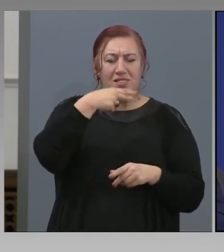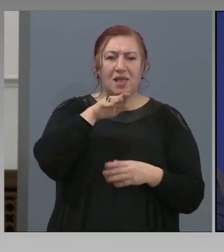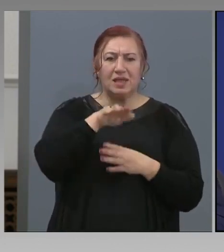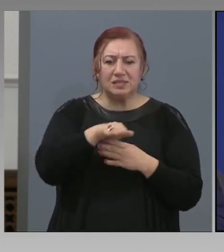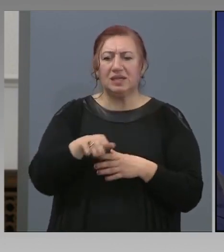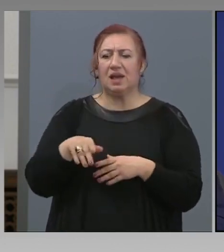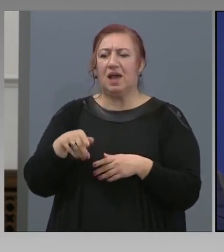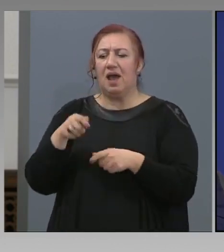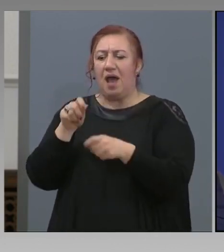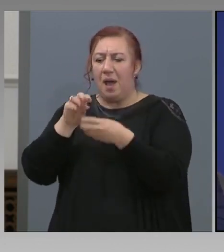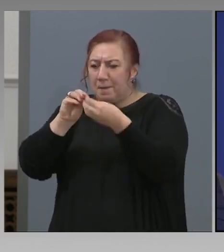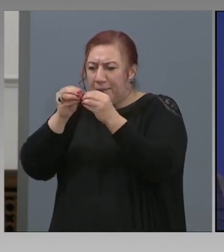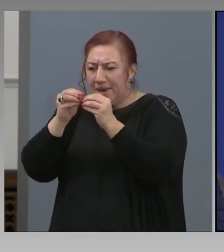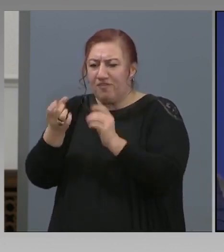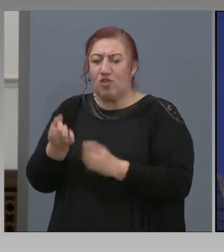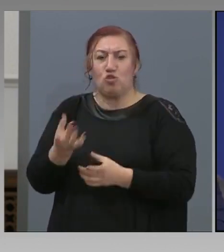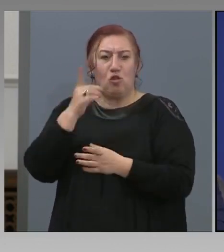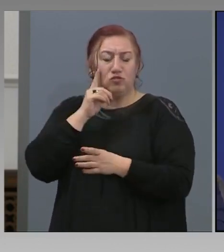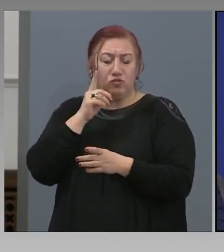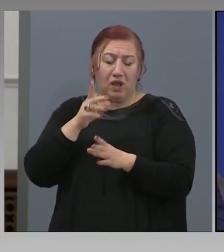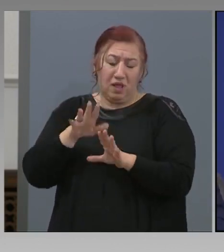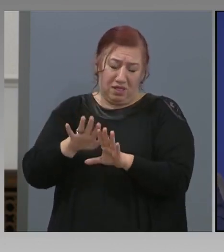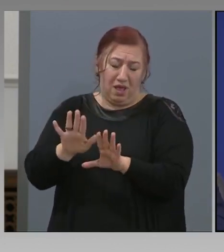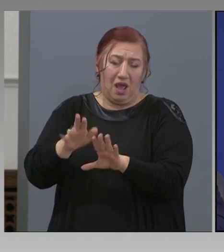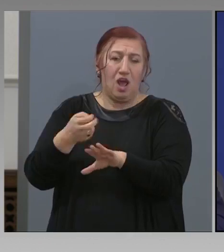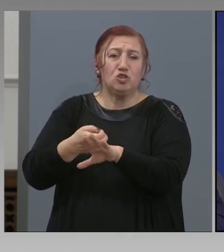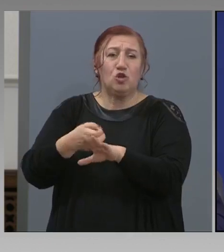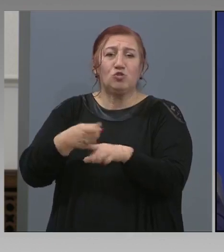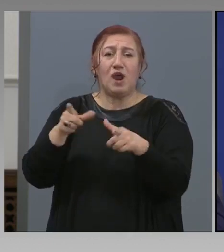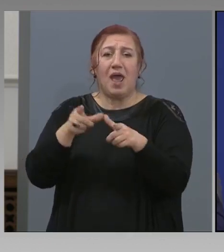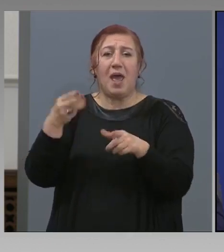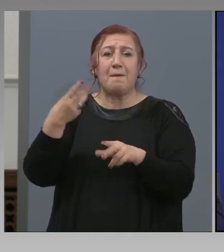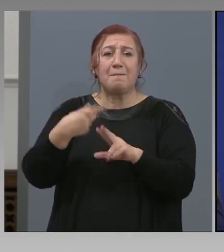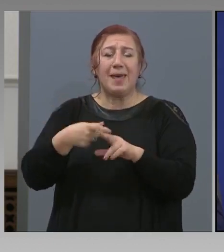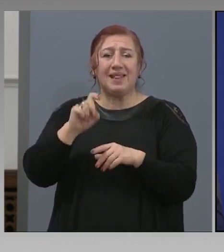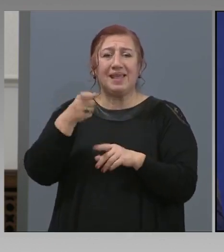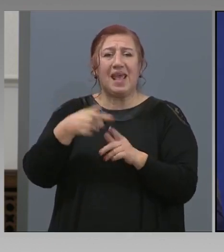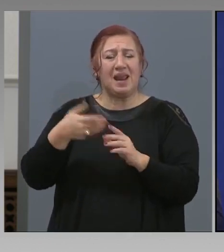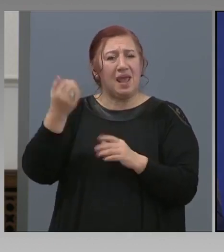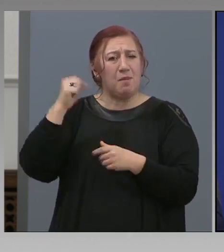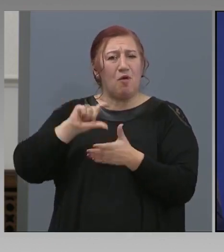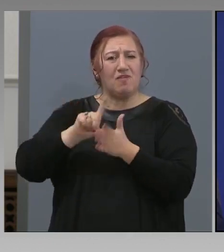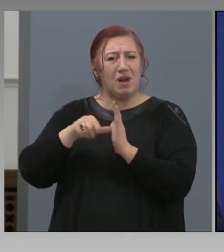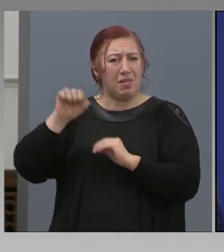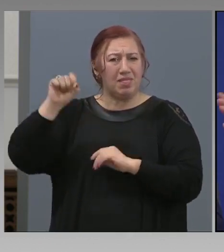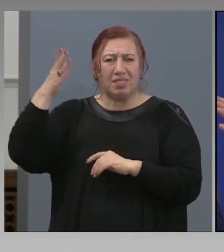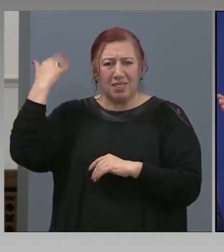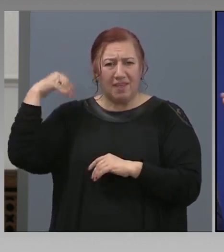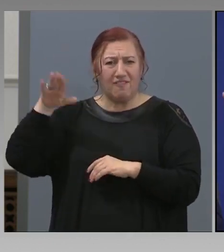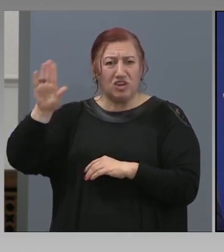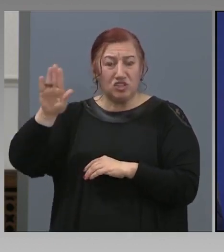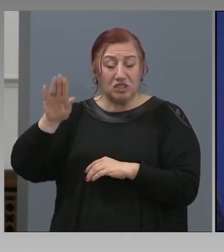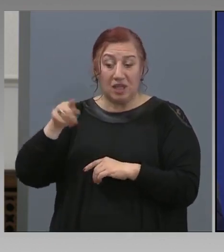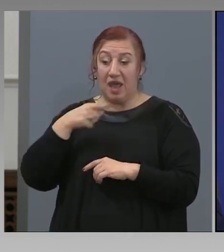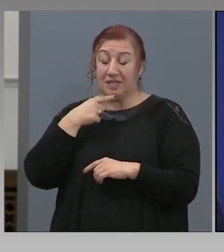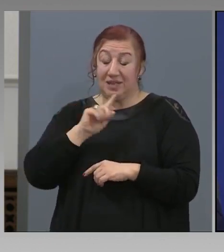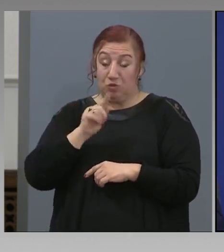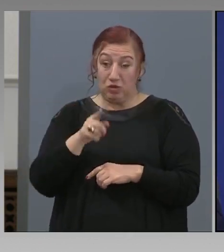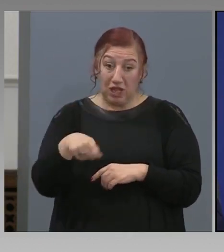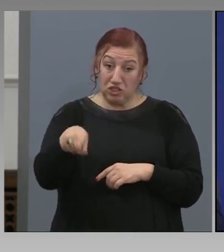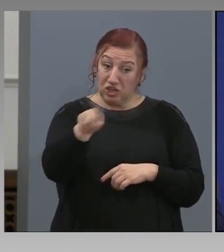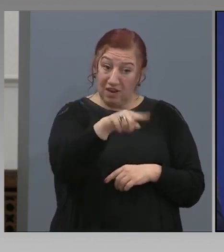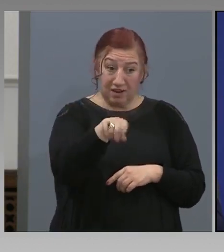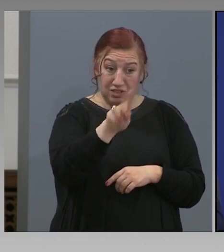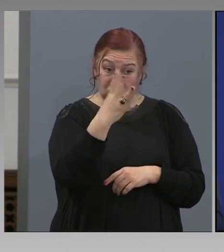сглобяват нов човек. Има и такива. Аз не мога да кажа, вие четирите ще умрете, за да